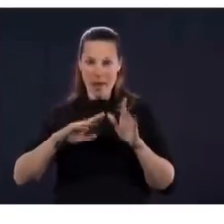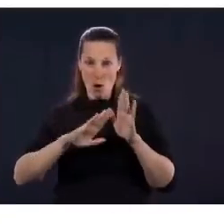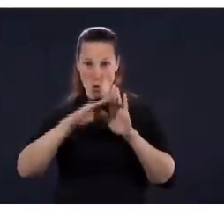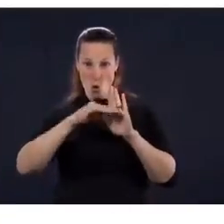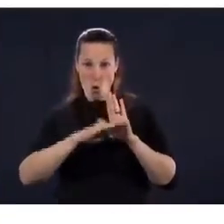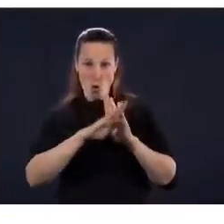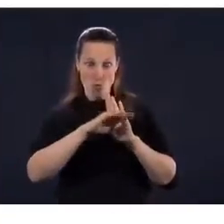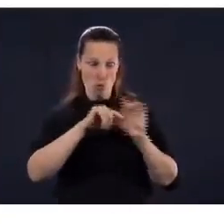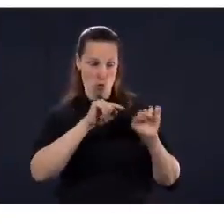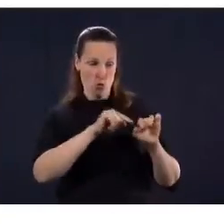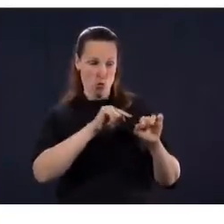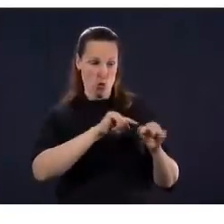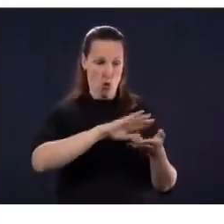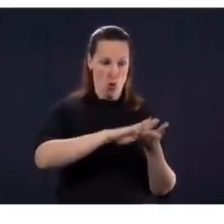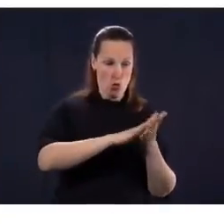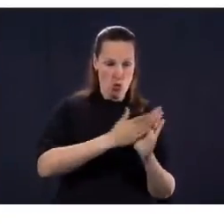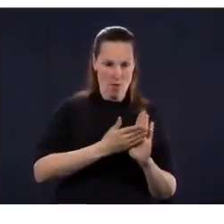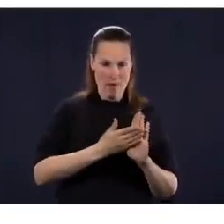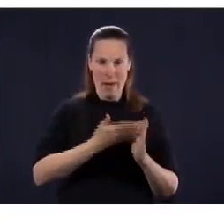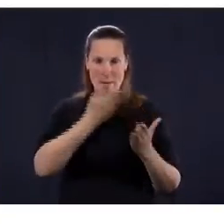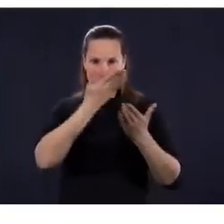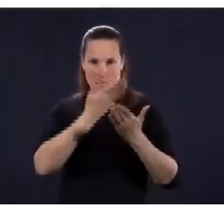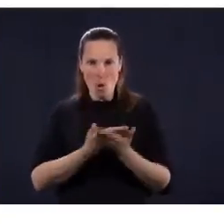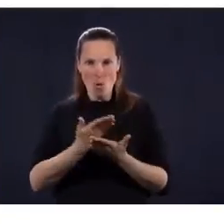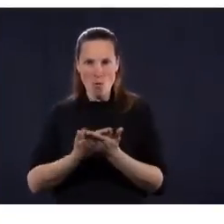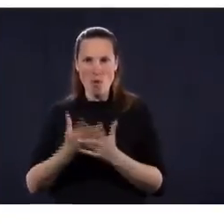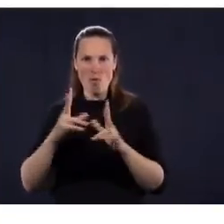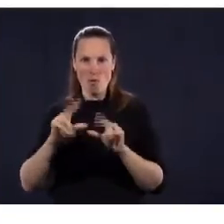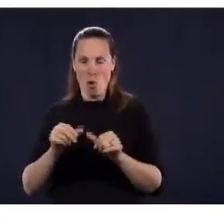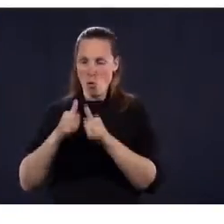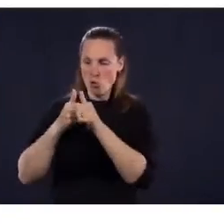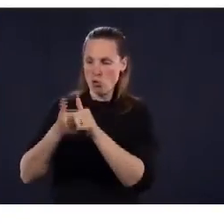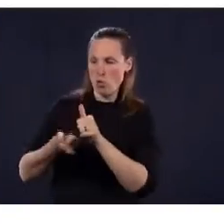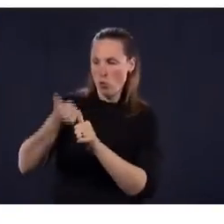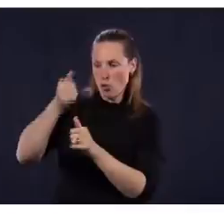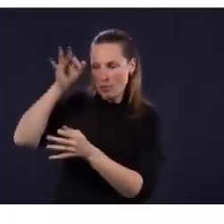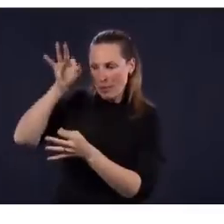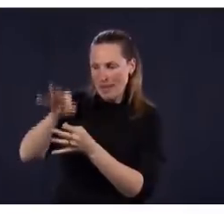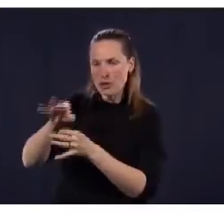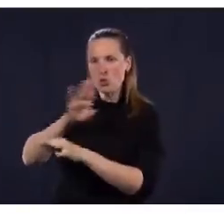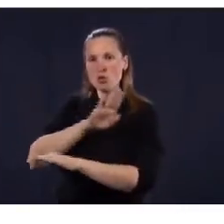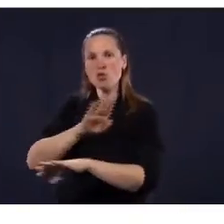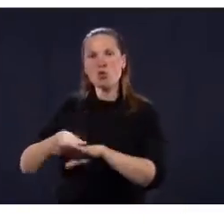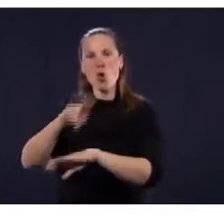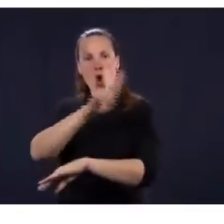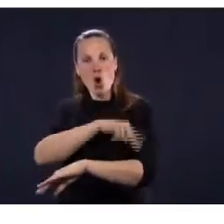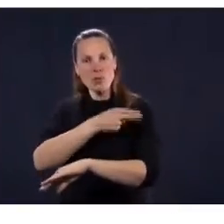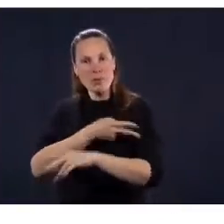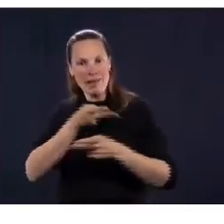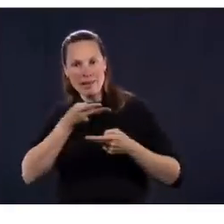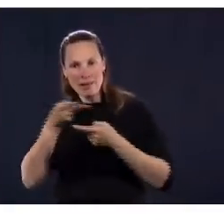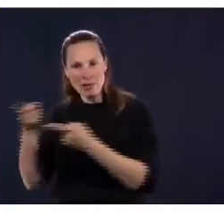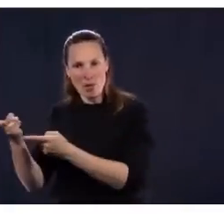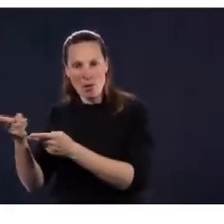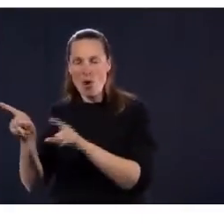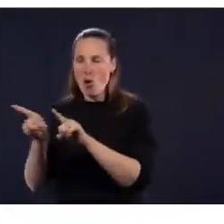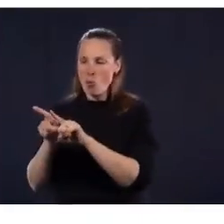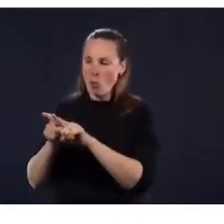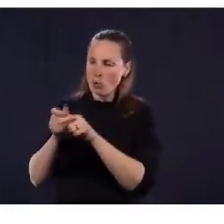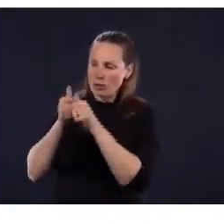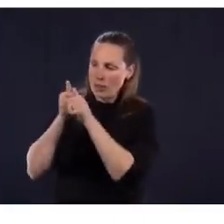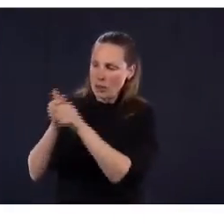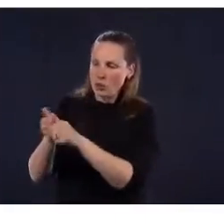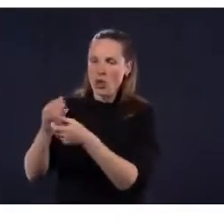-Nord puis dans le quartier Parc-Extension, ces analyses-là nous permettent aussi de voir les dynamiques. Si jamais on se retrouverait dans des petits commerces avec des